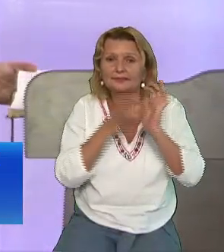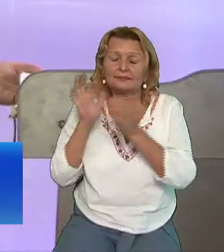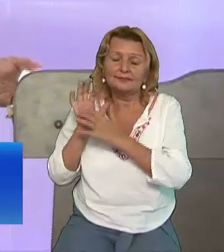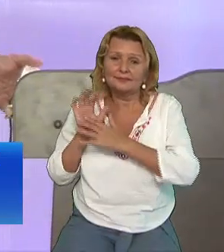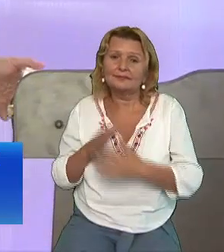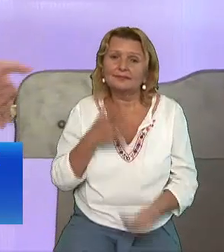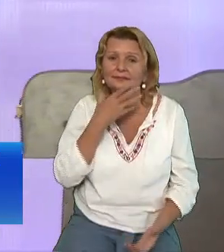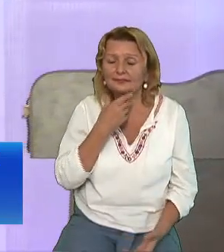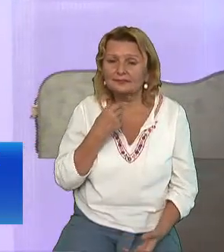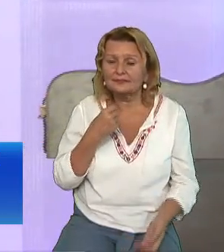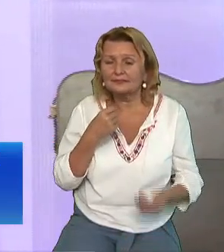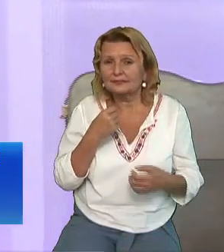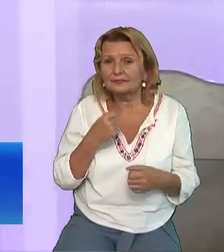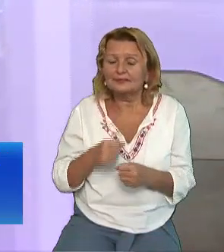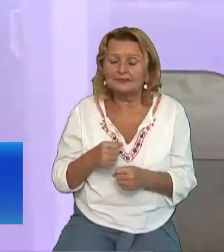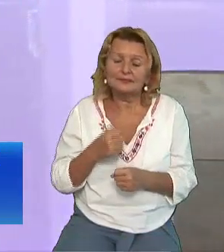Ce înseamnă asta?